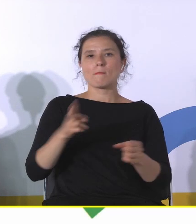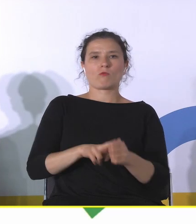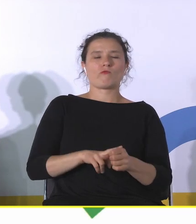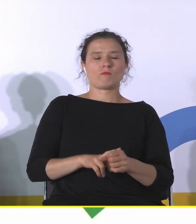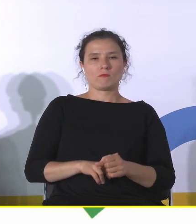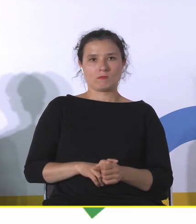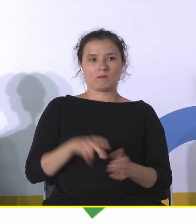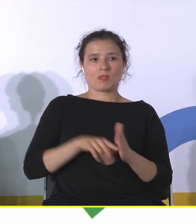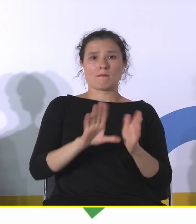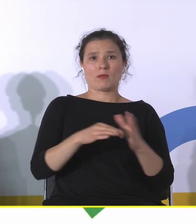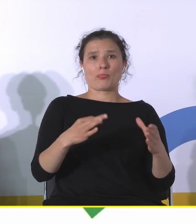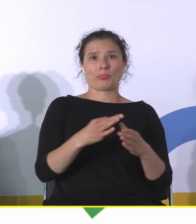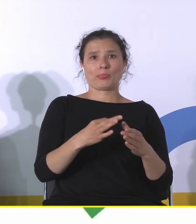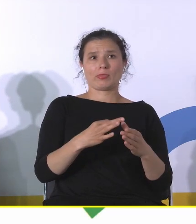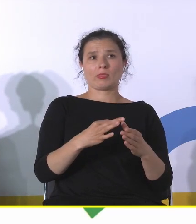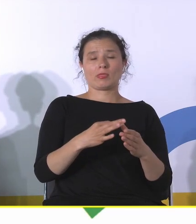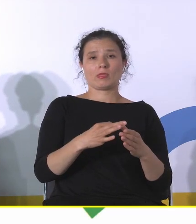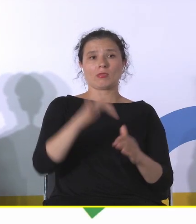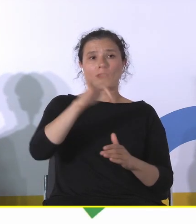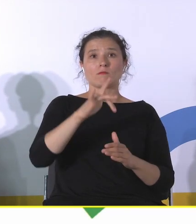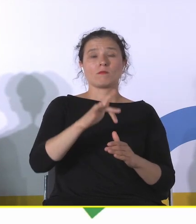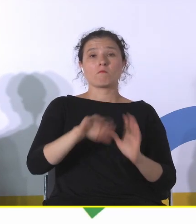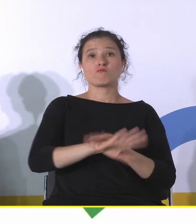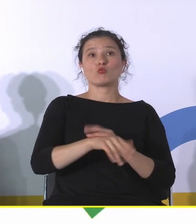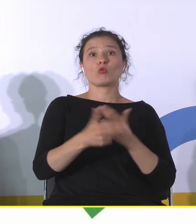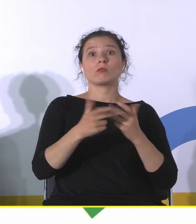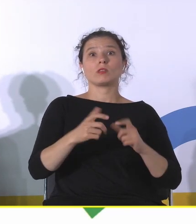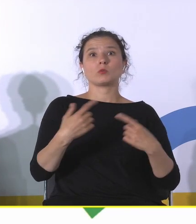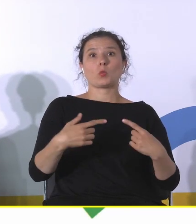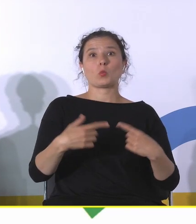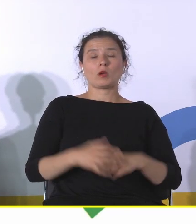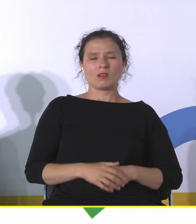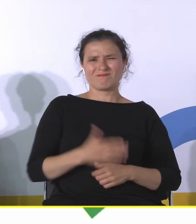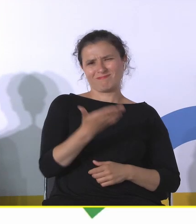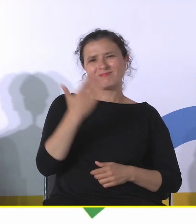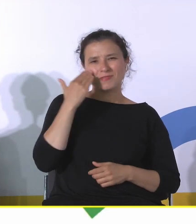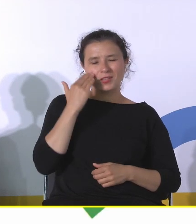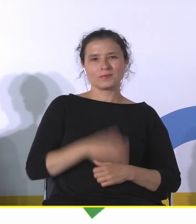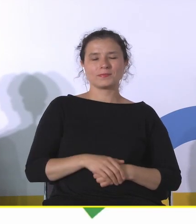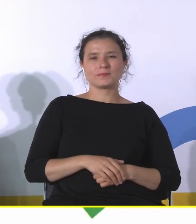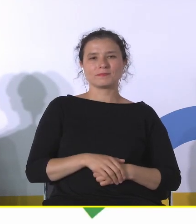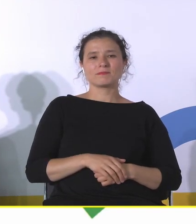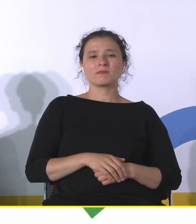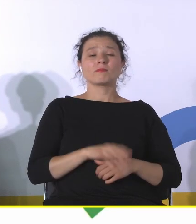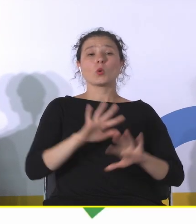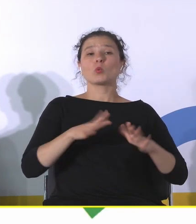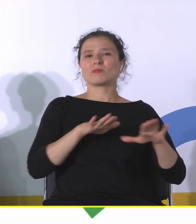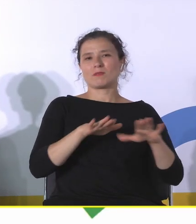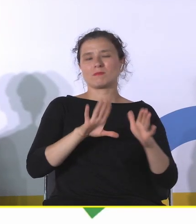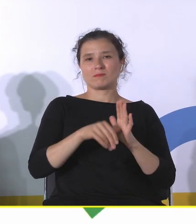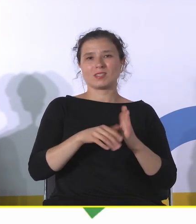miejscowości, w której nie było nic. Oczywiście to Państwo wszystko wiedzą, że takie miejsce to jest zysk